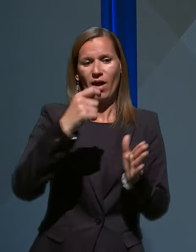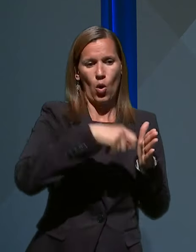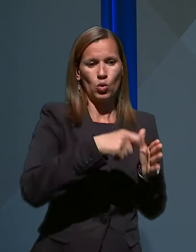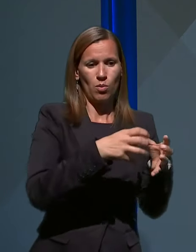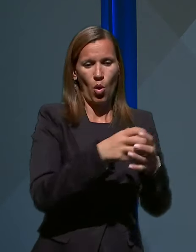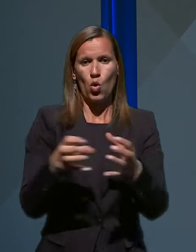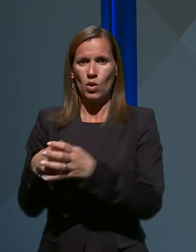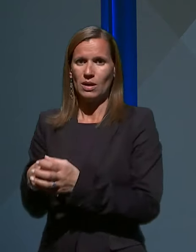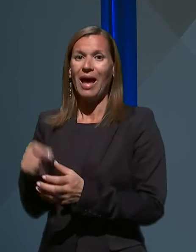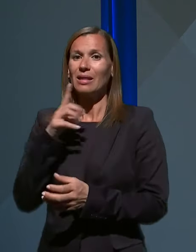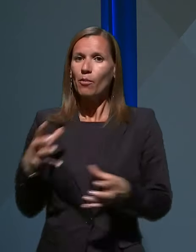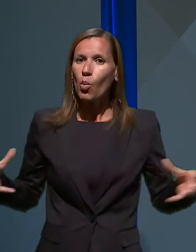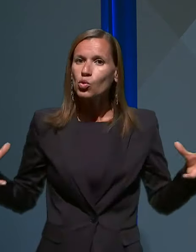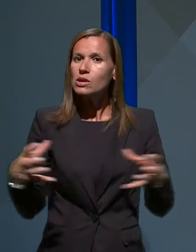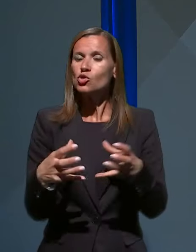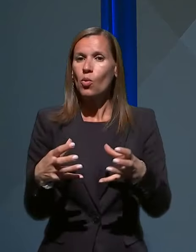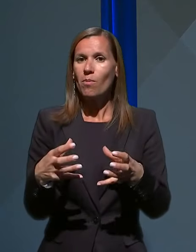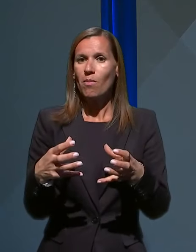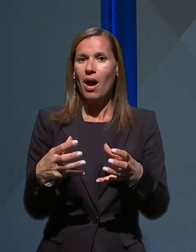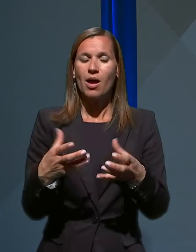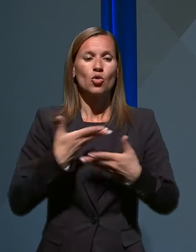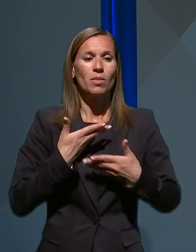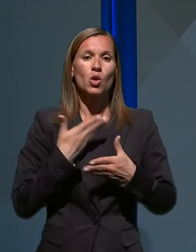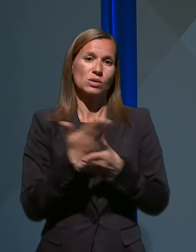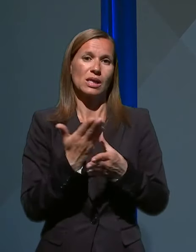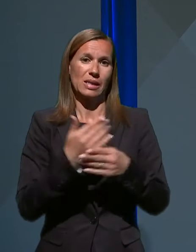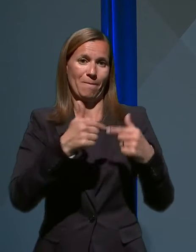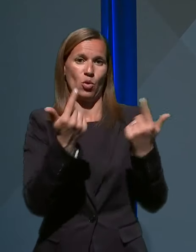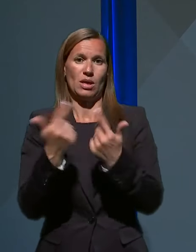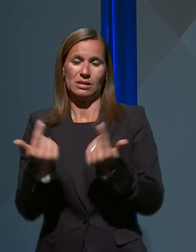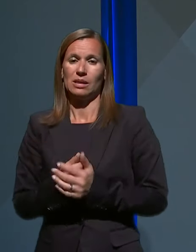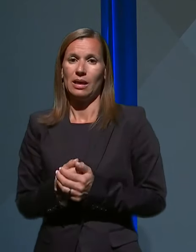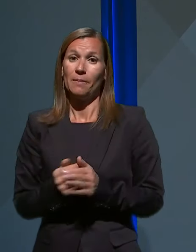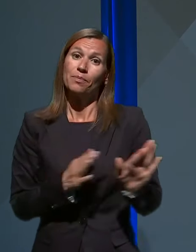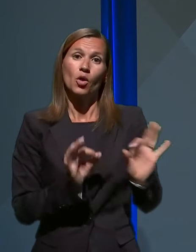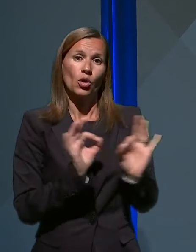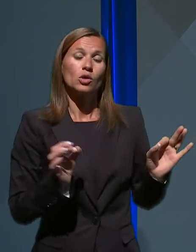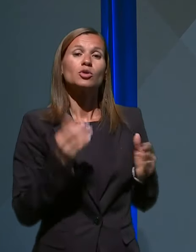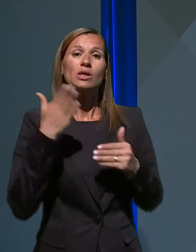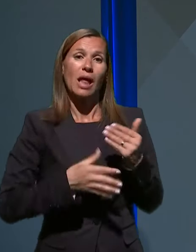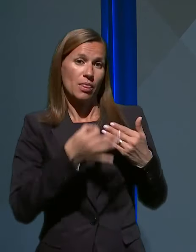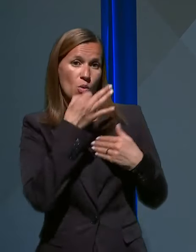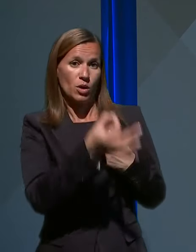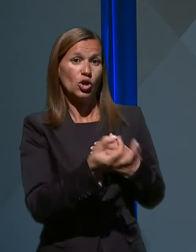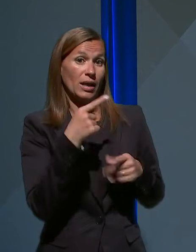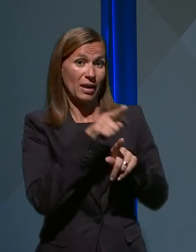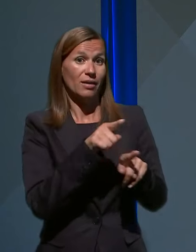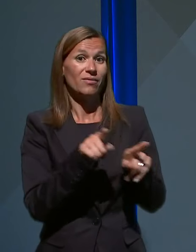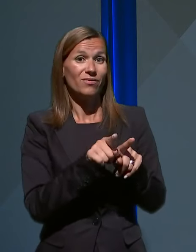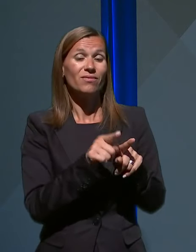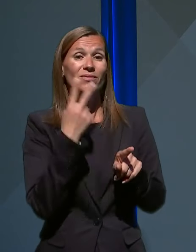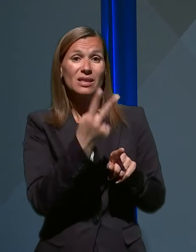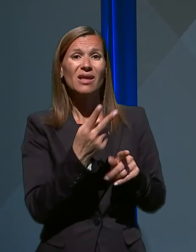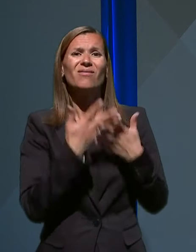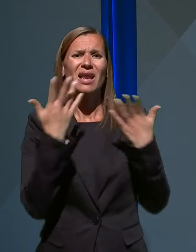bomo vsi skupaj dobili vstrezna pojasnila. Potem pa še sem zadnje vprašanje, ali tudi vi vidite velike težave v